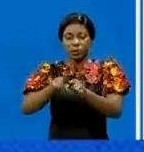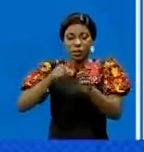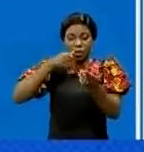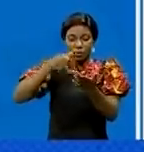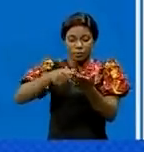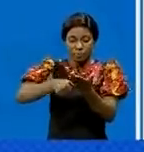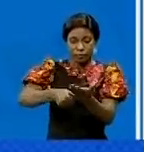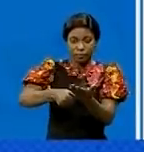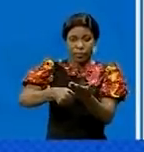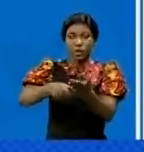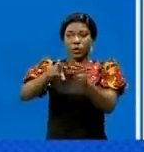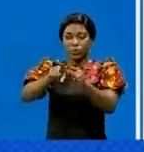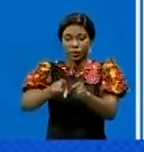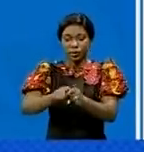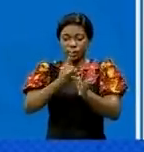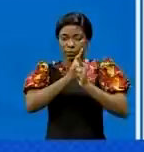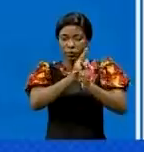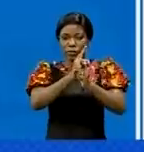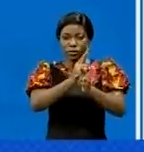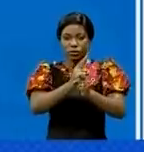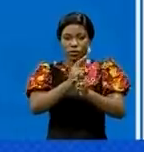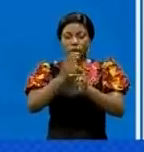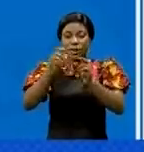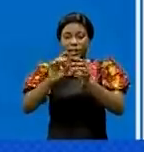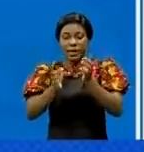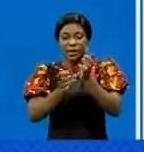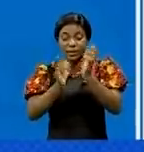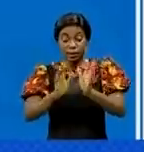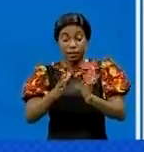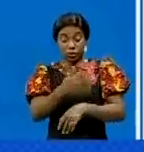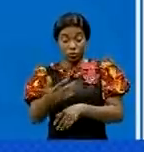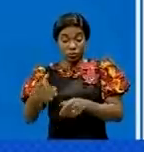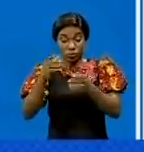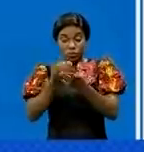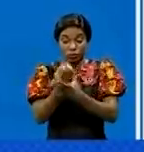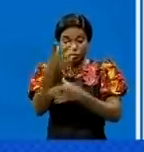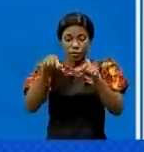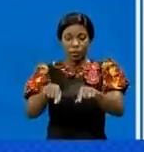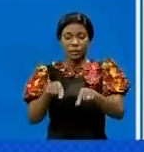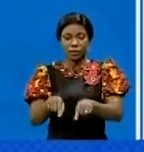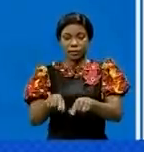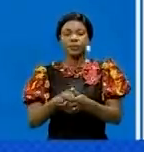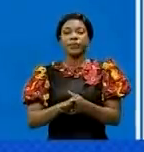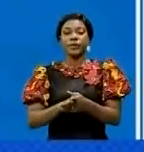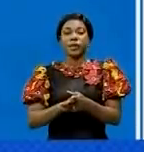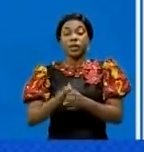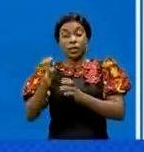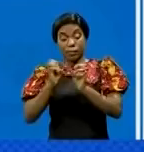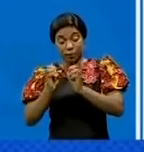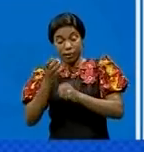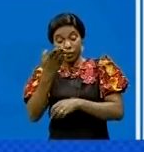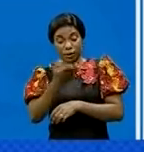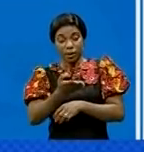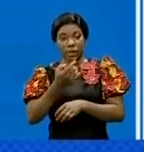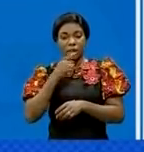importations et de la protection de l'industrie locale. Les mesures envisagées sont motivées